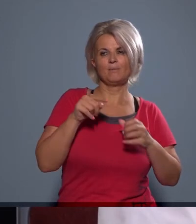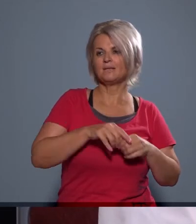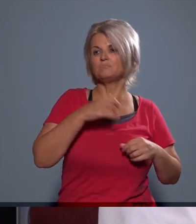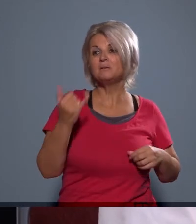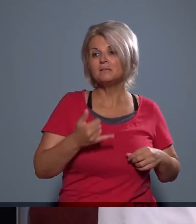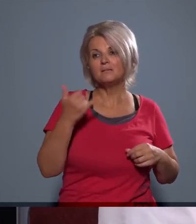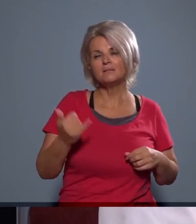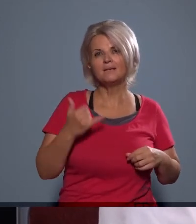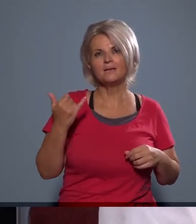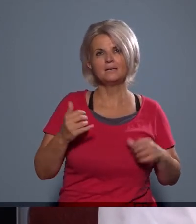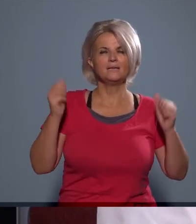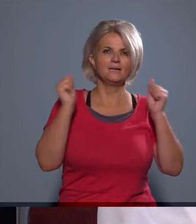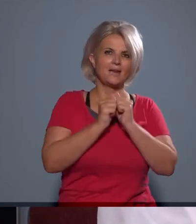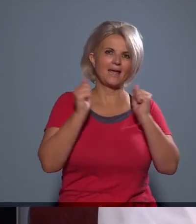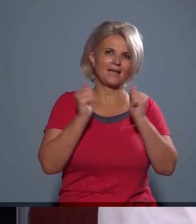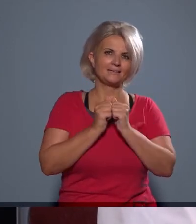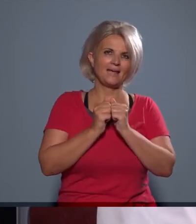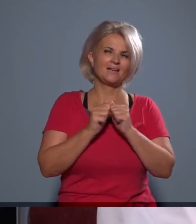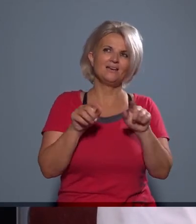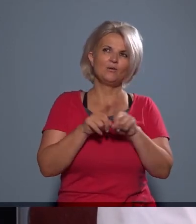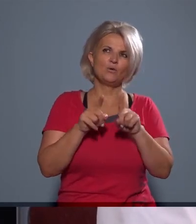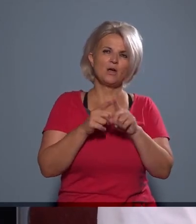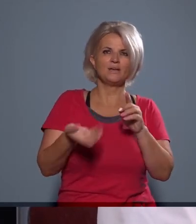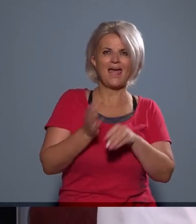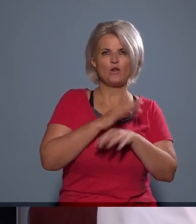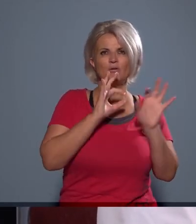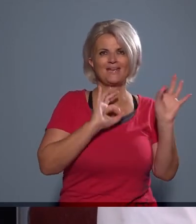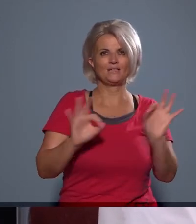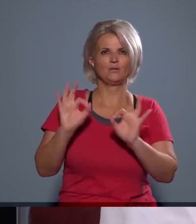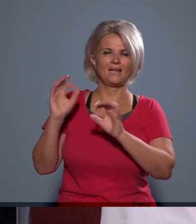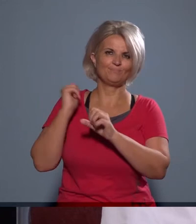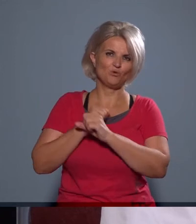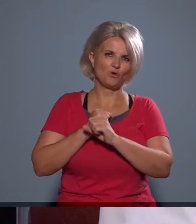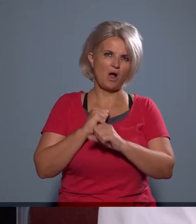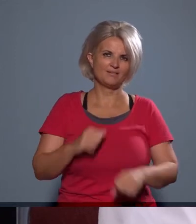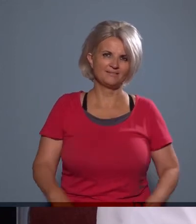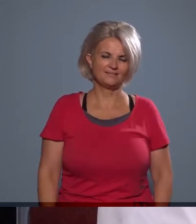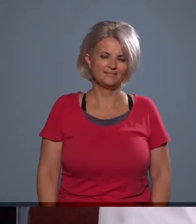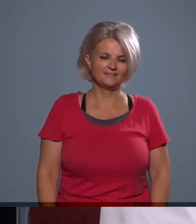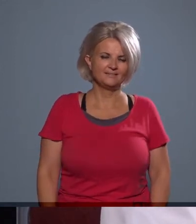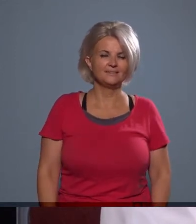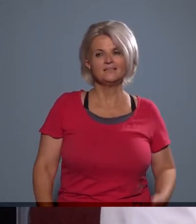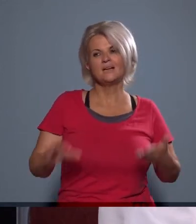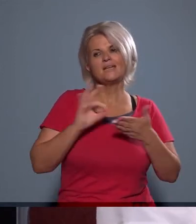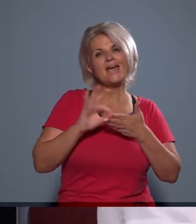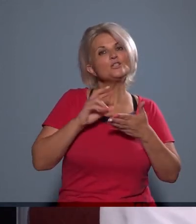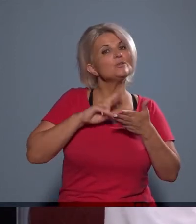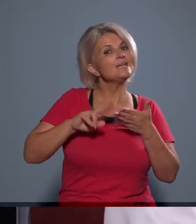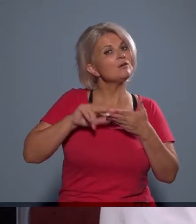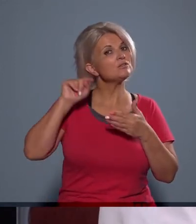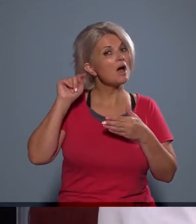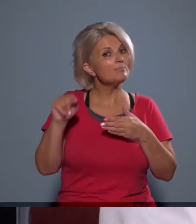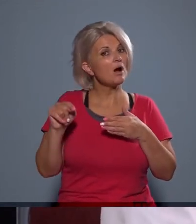rengeteg olyan előkészületet igényelnek, amelyek a jegyzői hivatalban